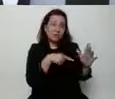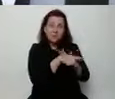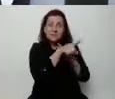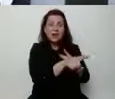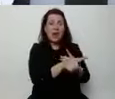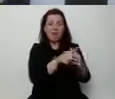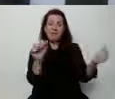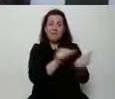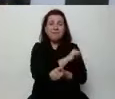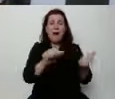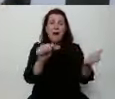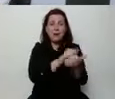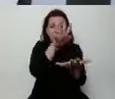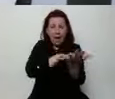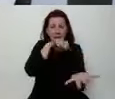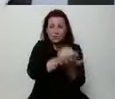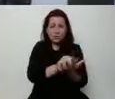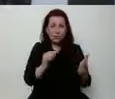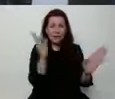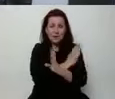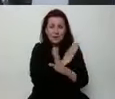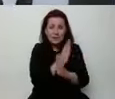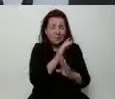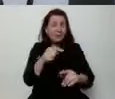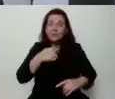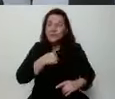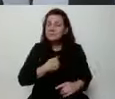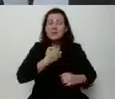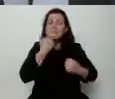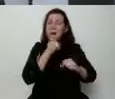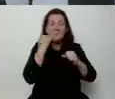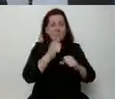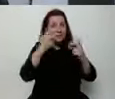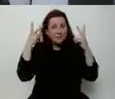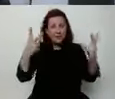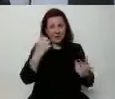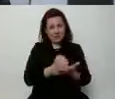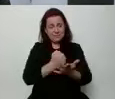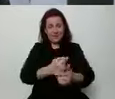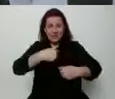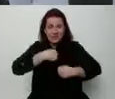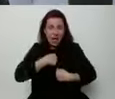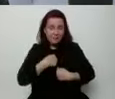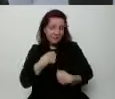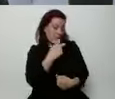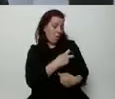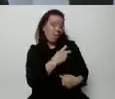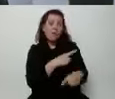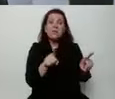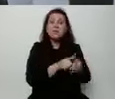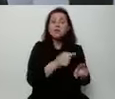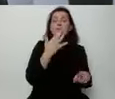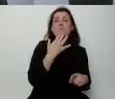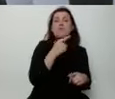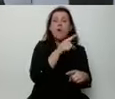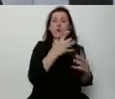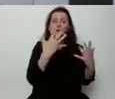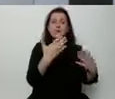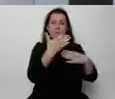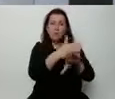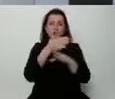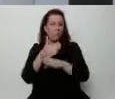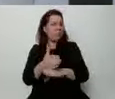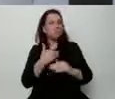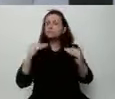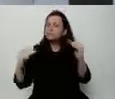katastrofą klimatyczną. To jest jeden z moich absolutnych priorytetów. Mówił też o tym, że chce się wznieść ponad podziały polityczne.